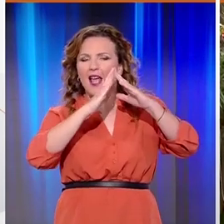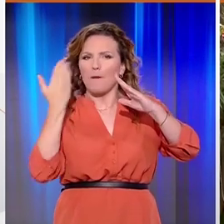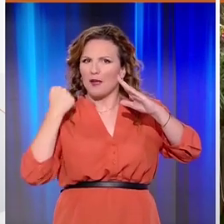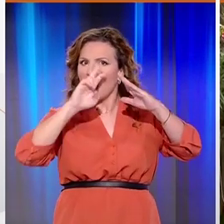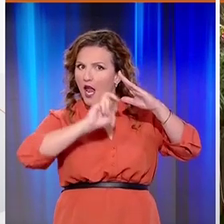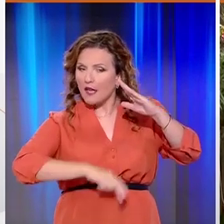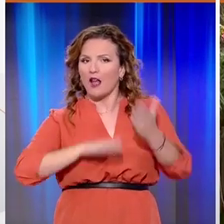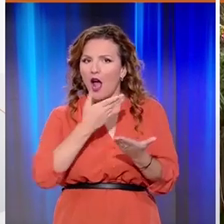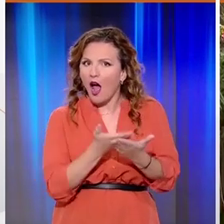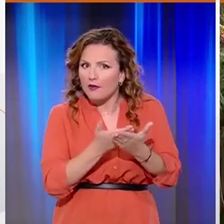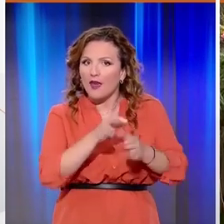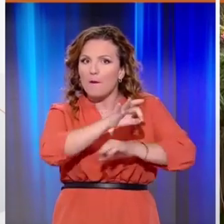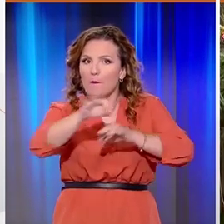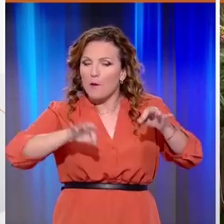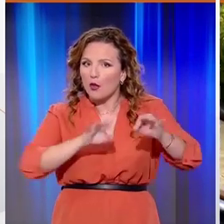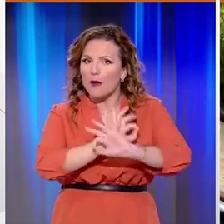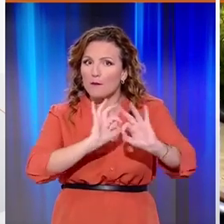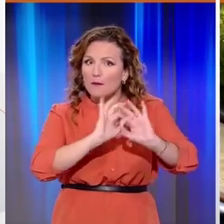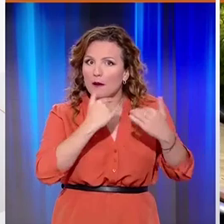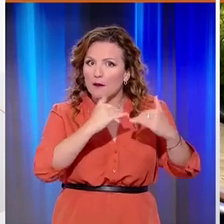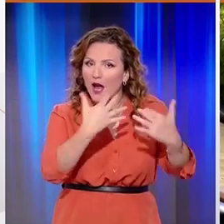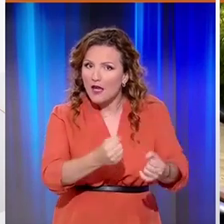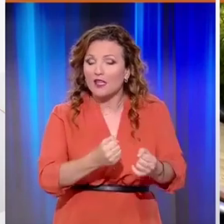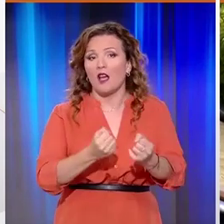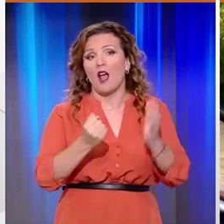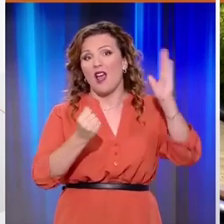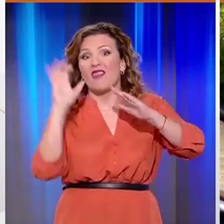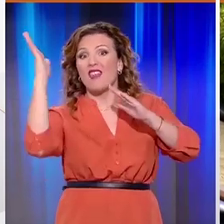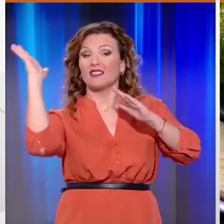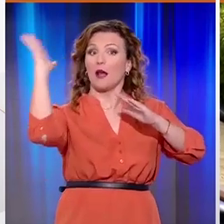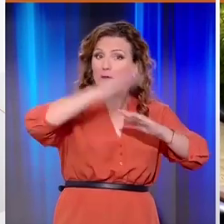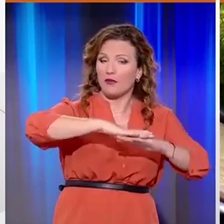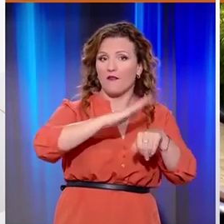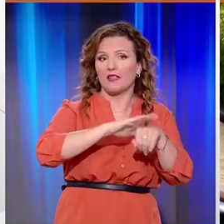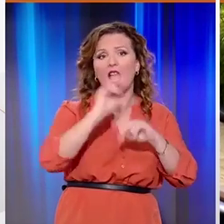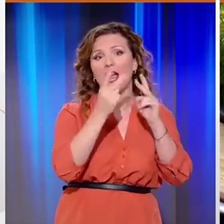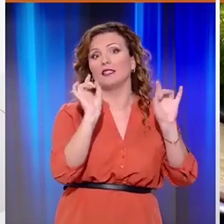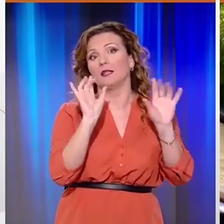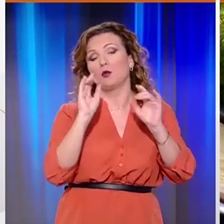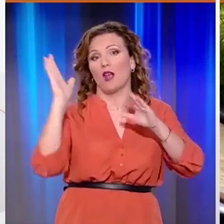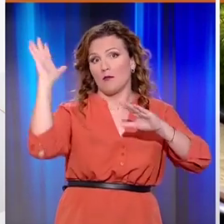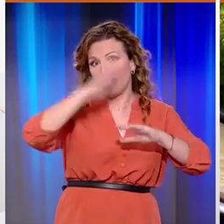ελεγχθεί και λάβει άδεια από την πολιοδομία ενώ η κατάρρευσή της προκλήθηκε από πτώση δέντρων και όχι από τον αέρα.